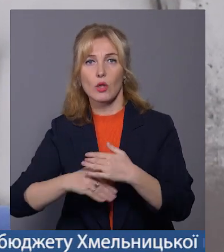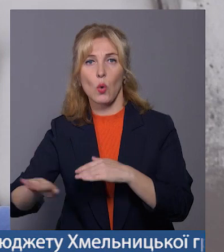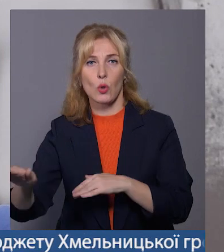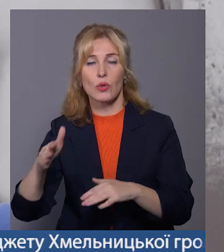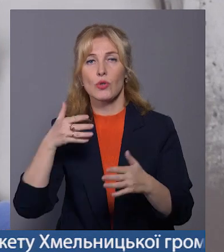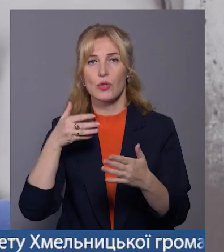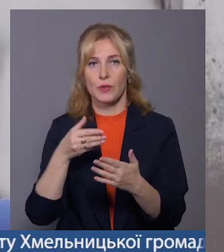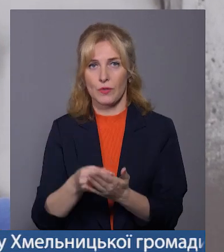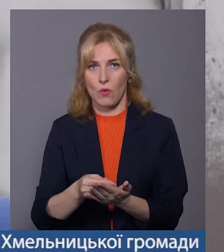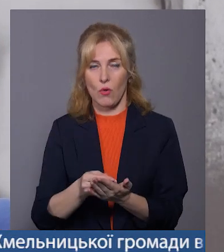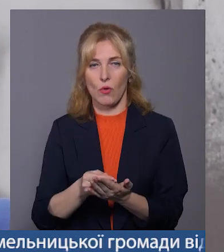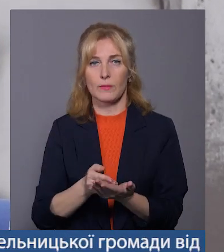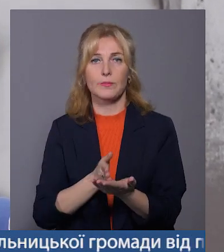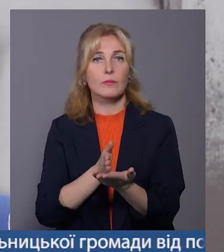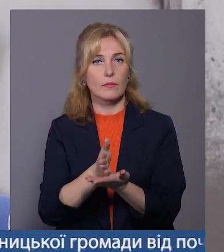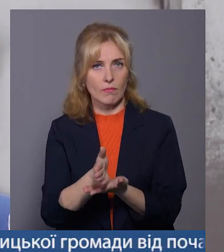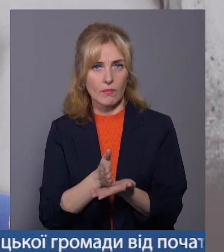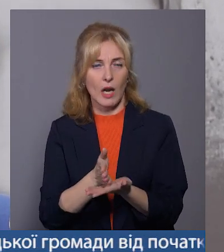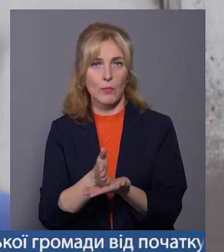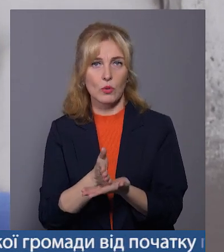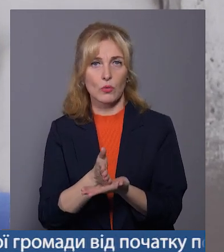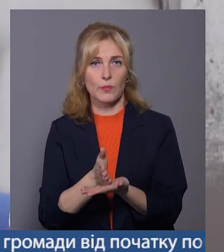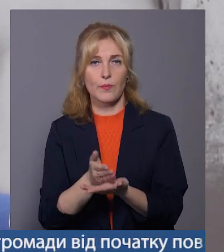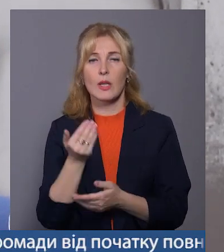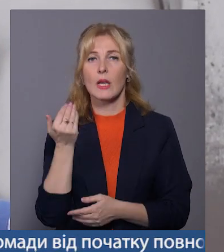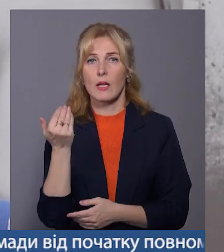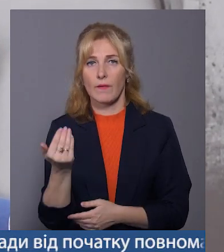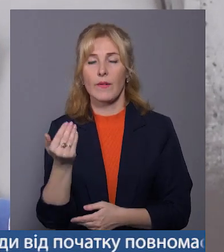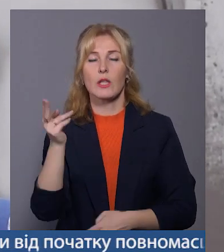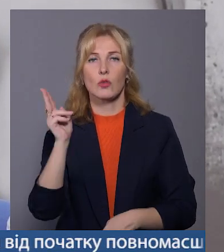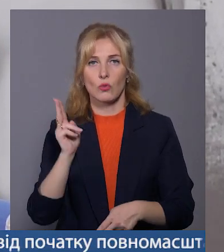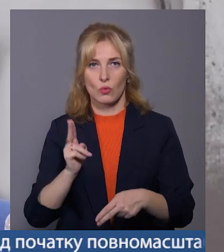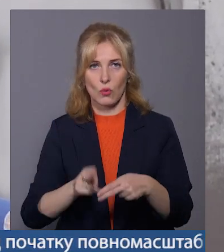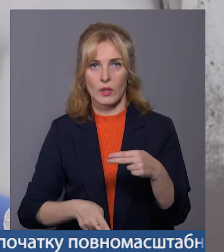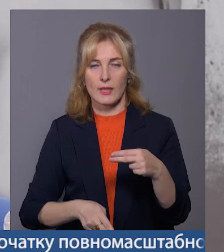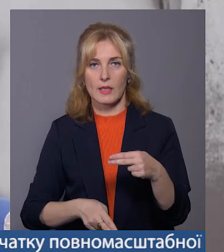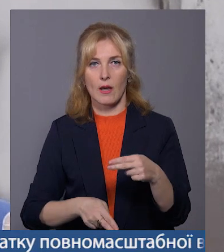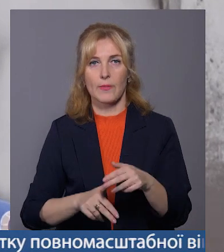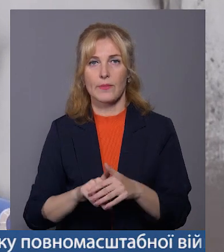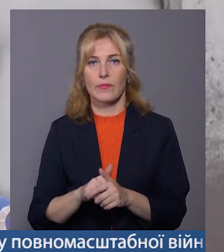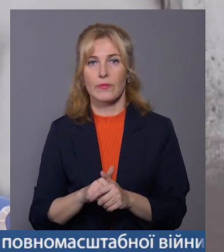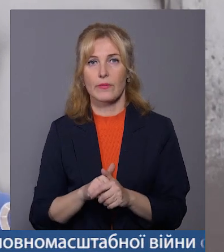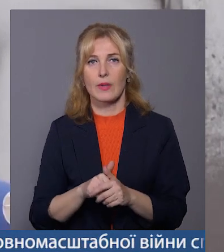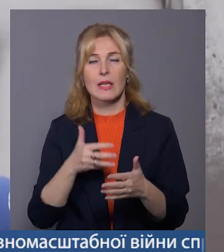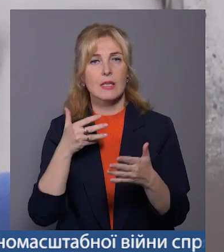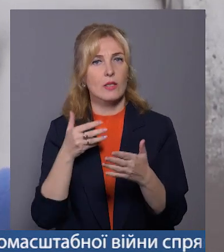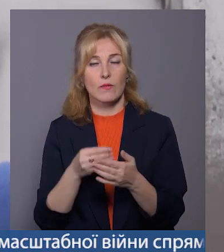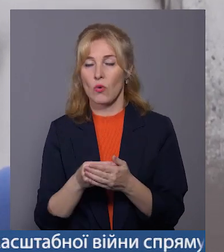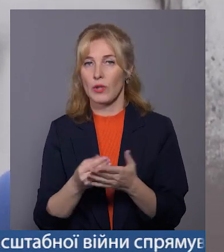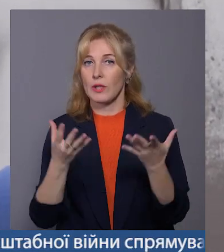посту, він до кінця своїх днів